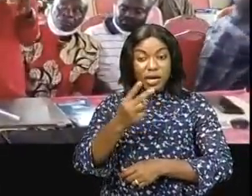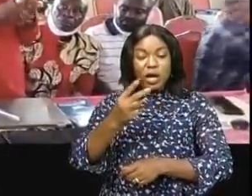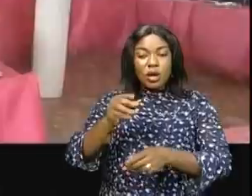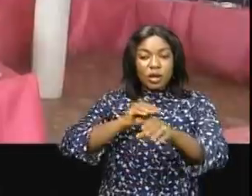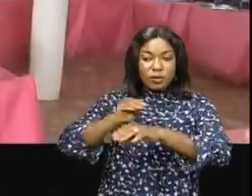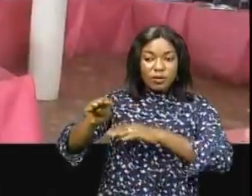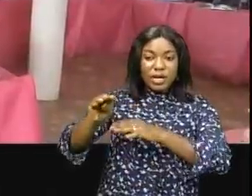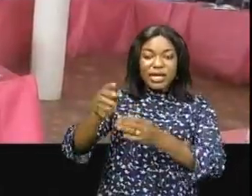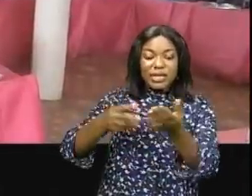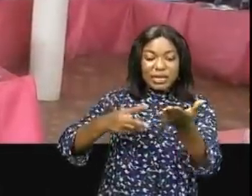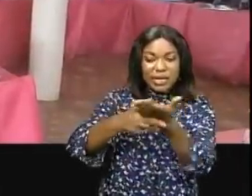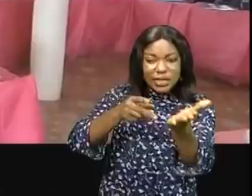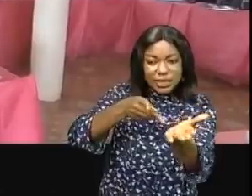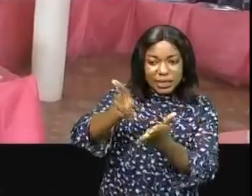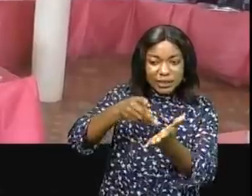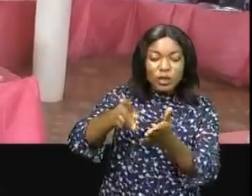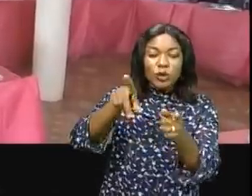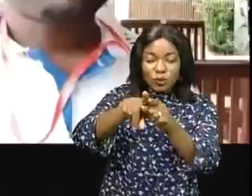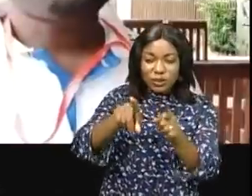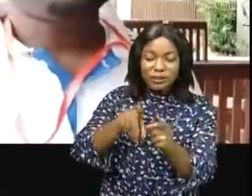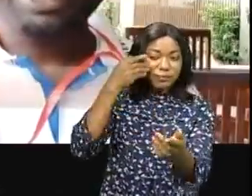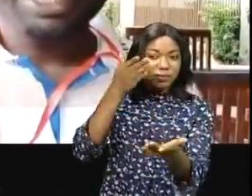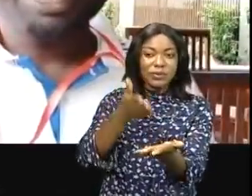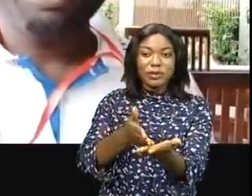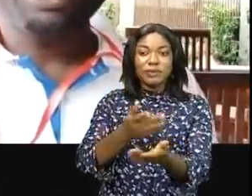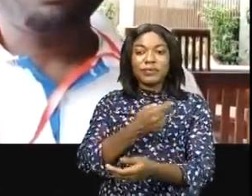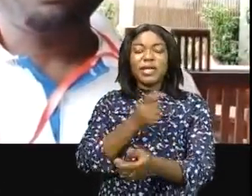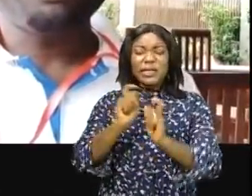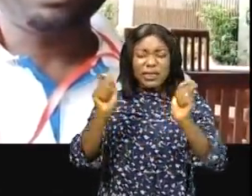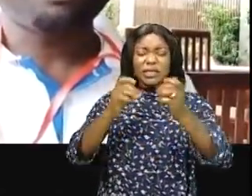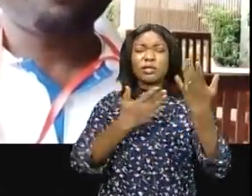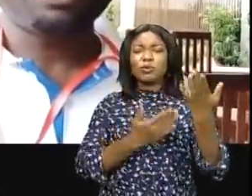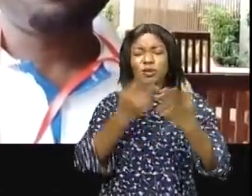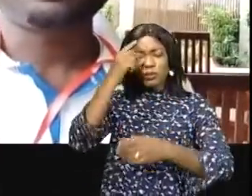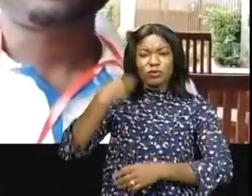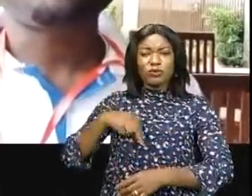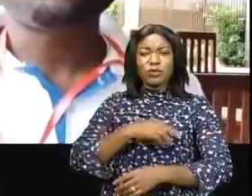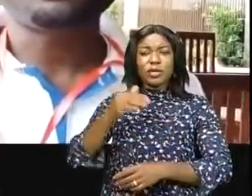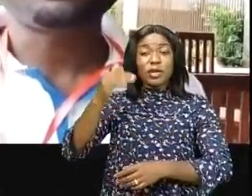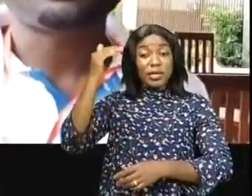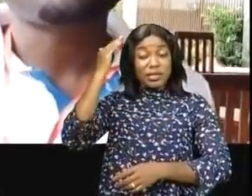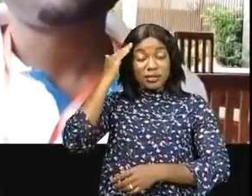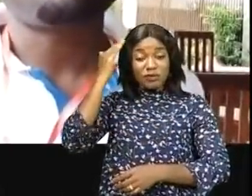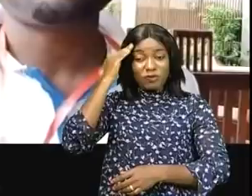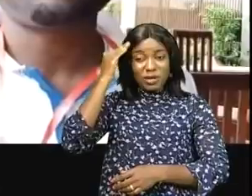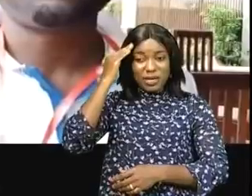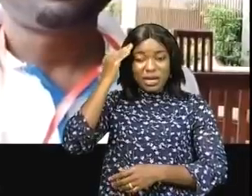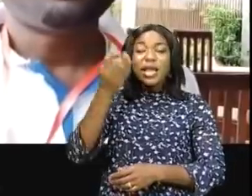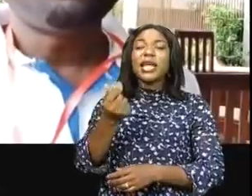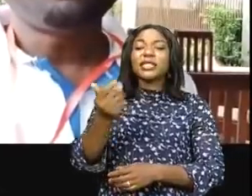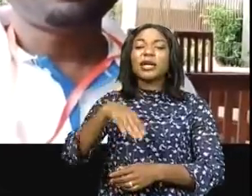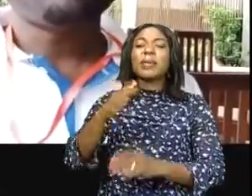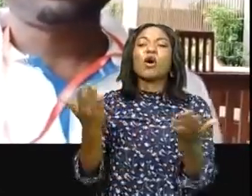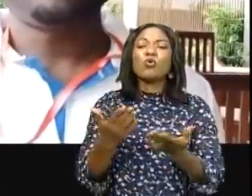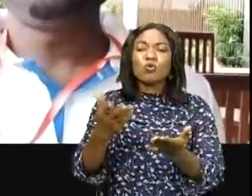des taxes et impôts qu'ils payent à l'état congolais c'est très important pour nous de savoir l'affectation des sites d'argent parce que